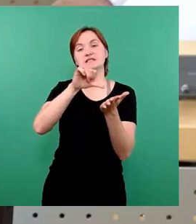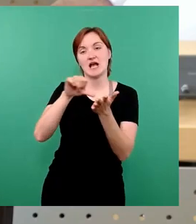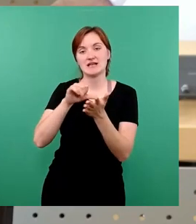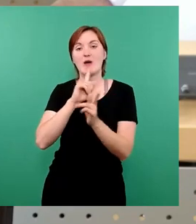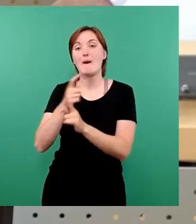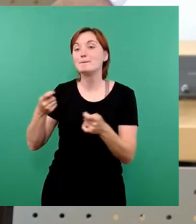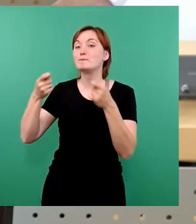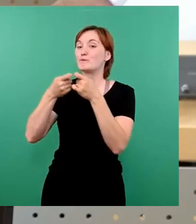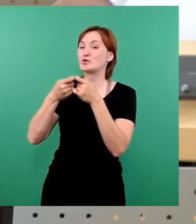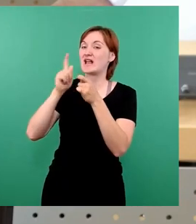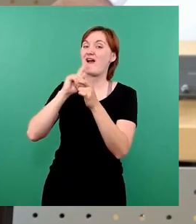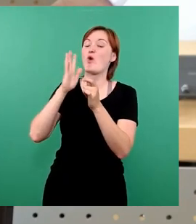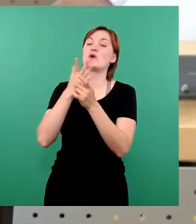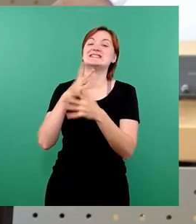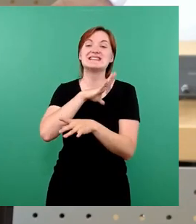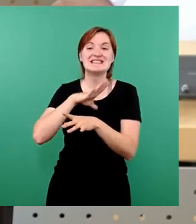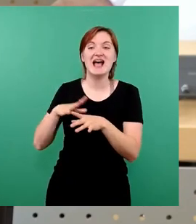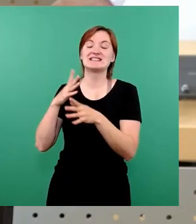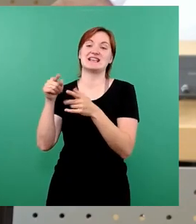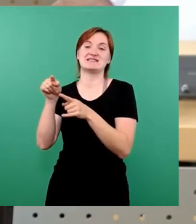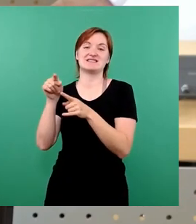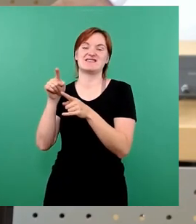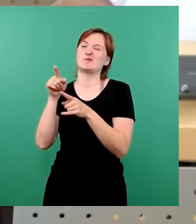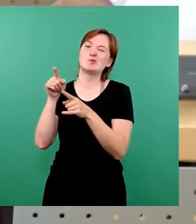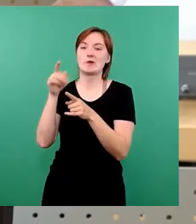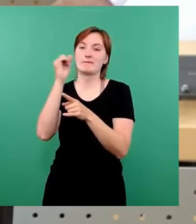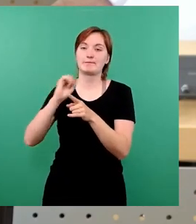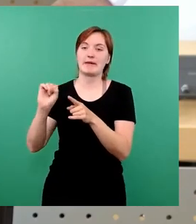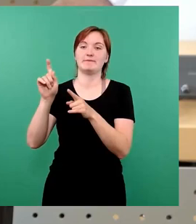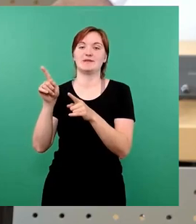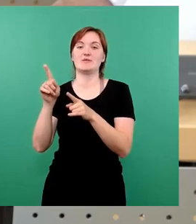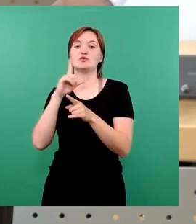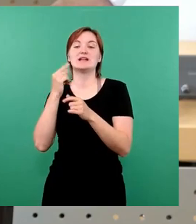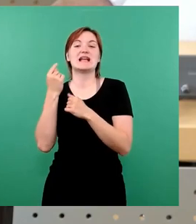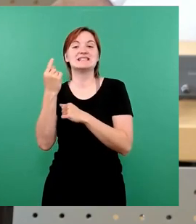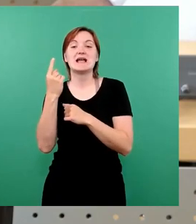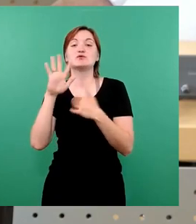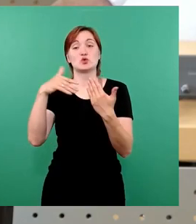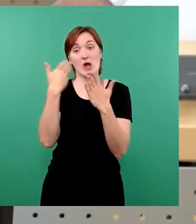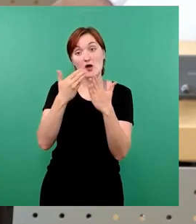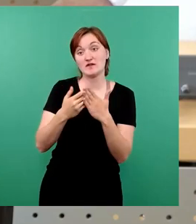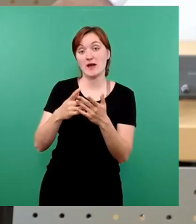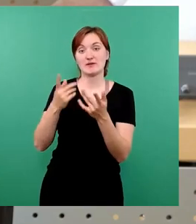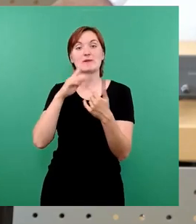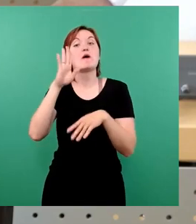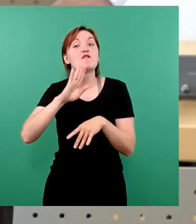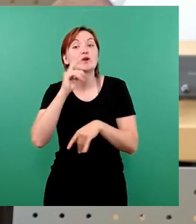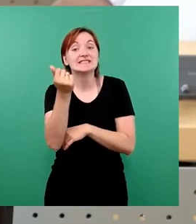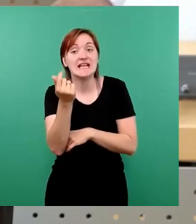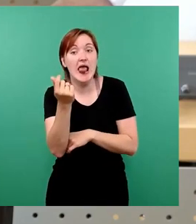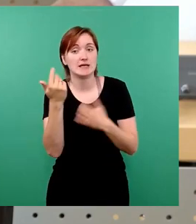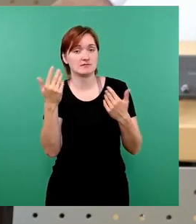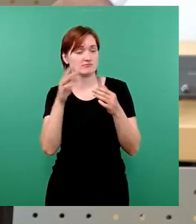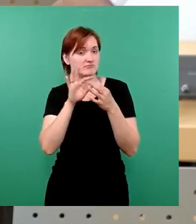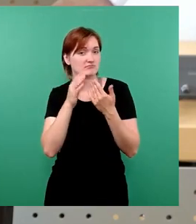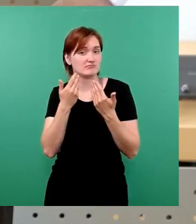auch teilweise vom Freistaat, verletzt wird. Und da muss man sagen, Beispiel, Wohngeld ist so ein Beispiel, sowohl